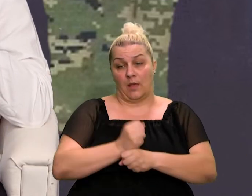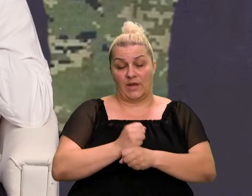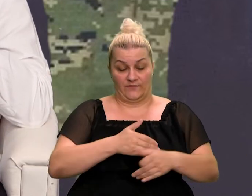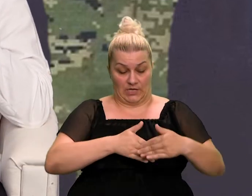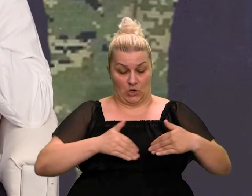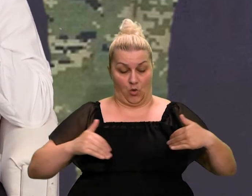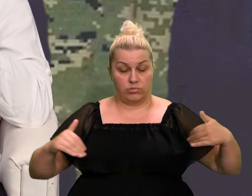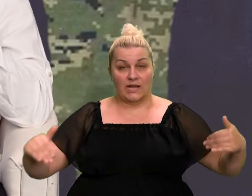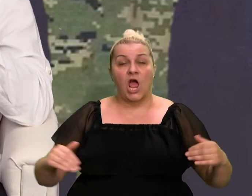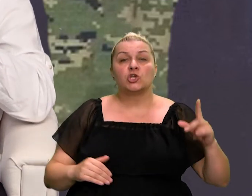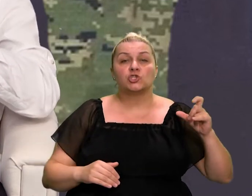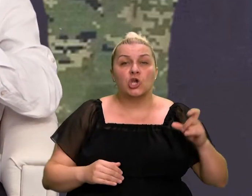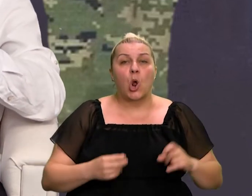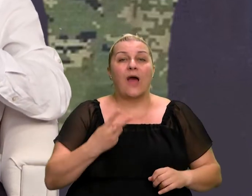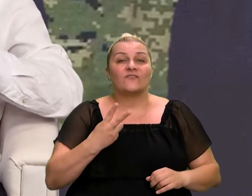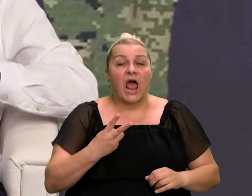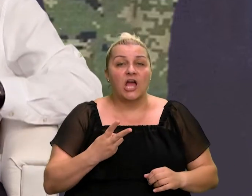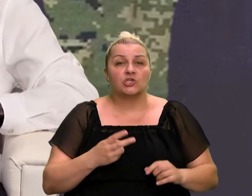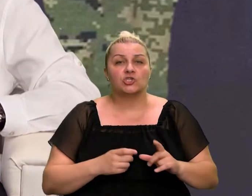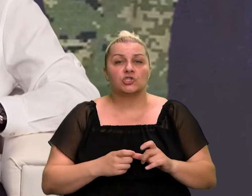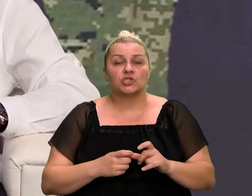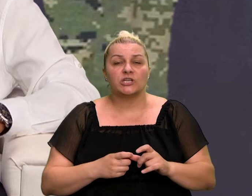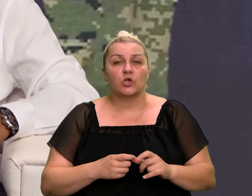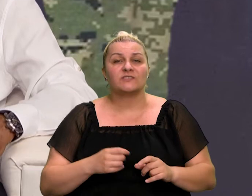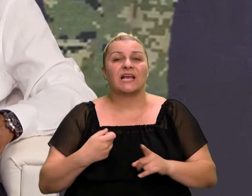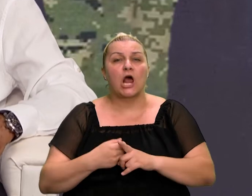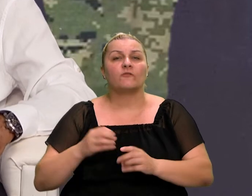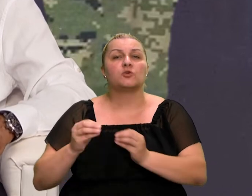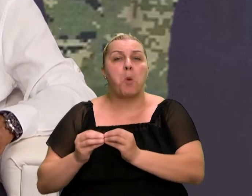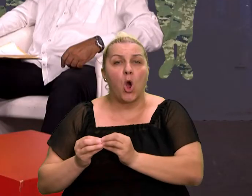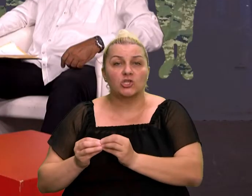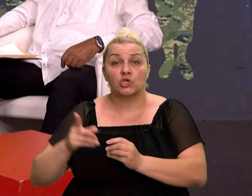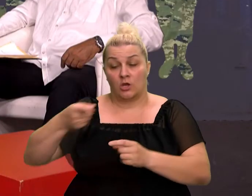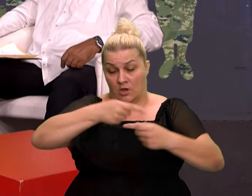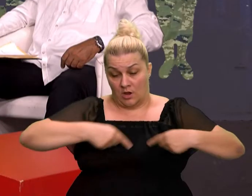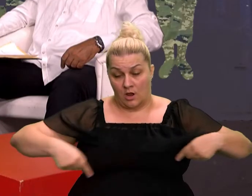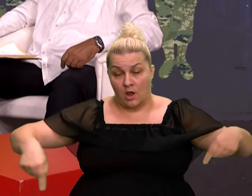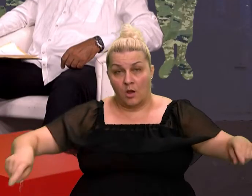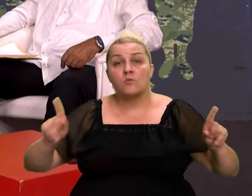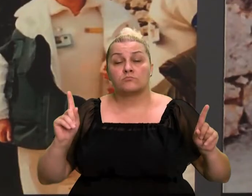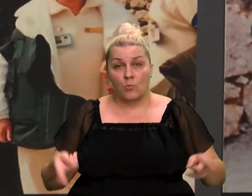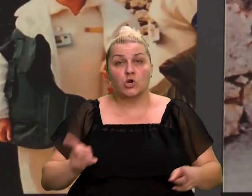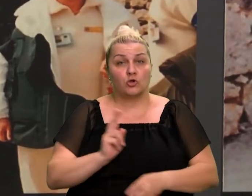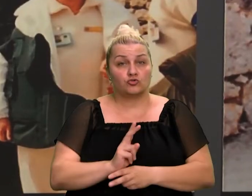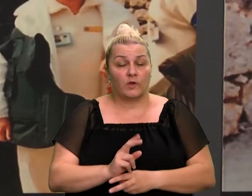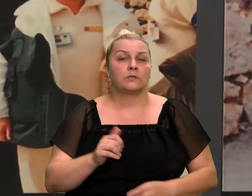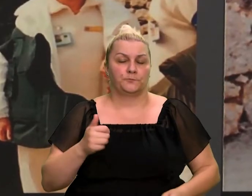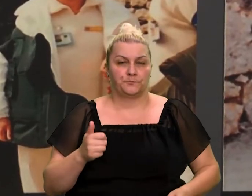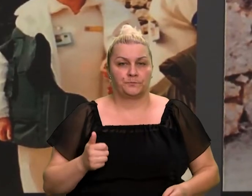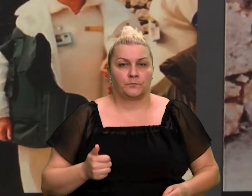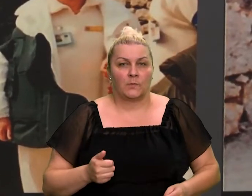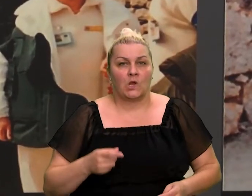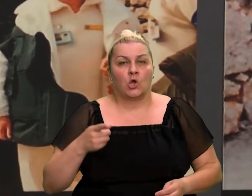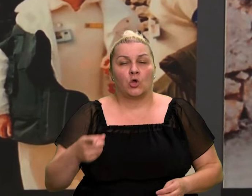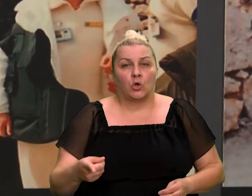Čikola, Vlajići, Širitovci, Karalić, Bogatiće, treba to sve sačuvati. Znači, tada je išla jedna rezolucija, koja po